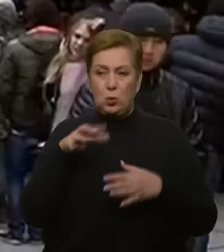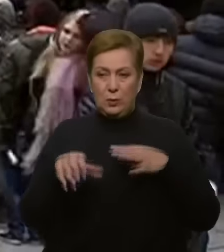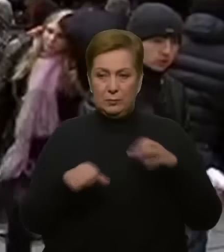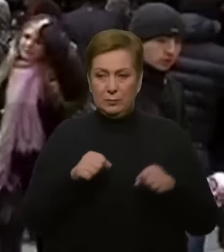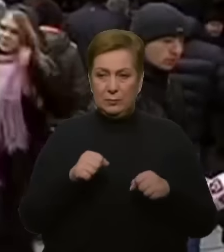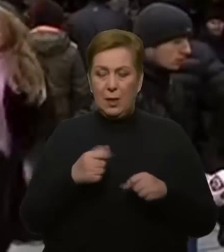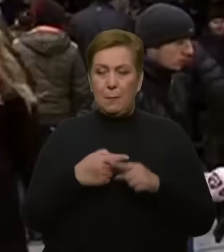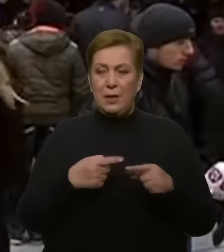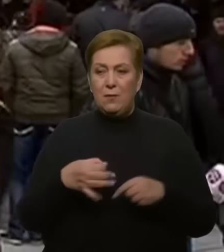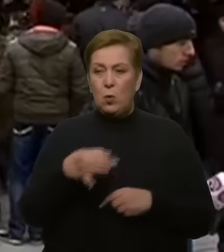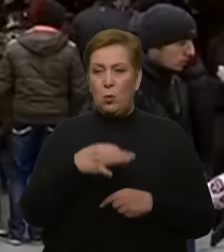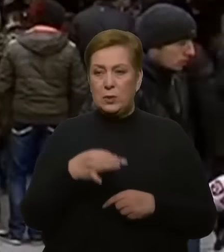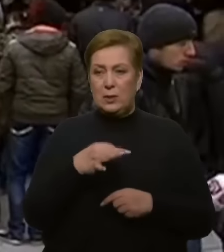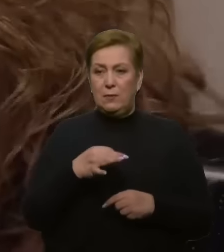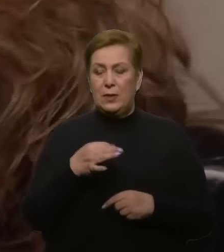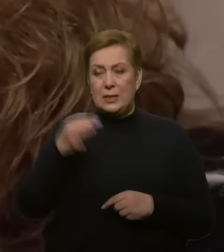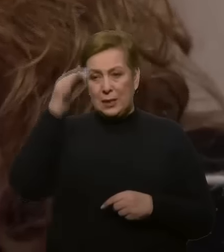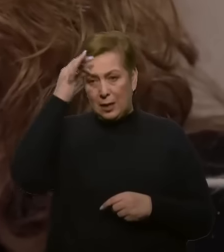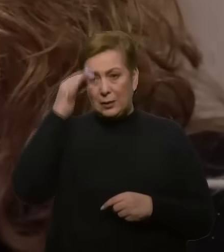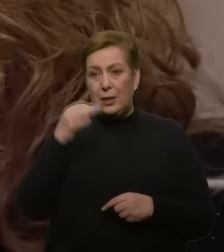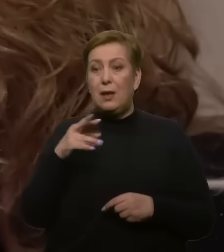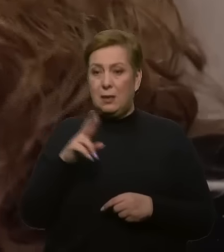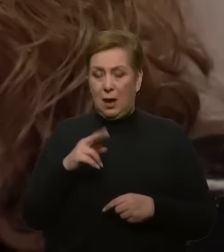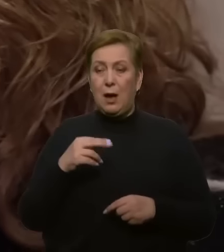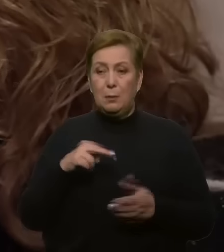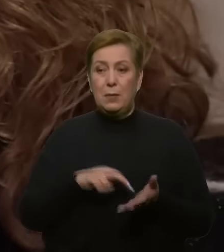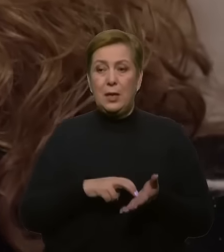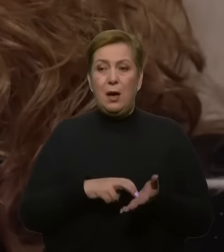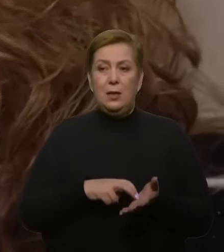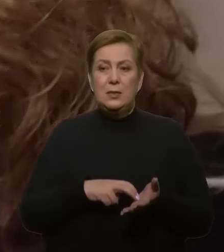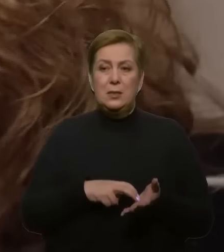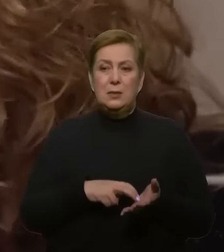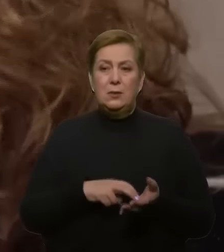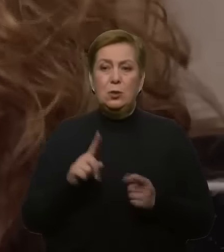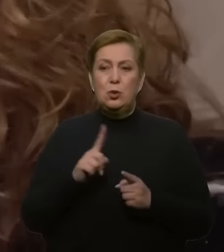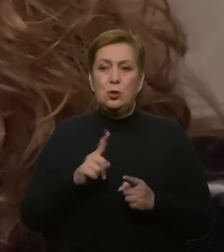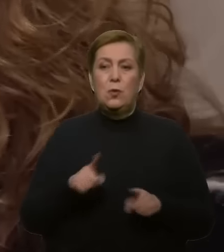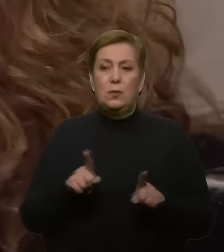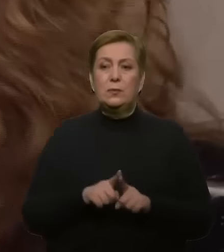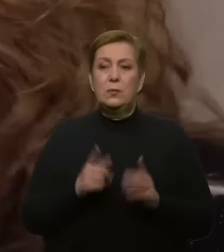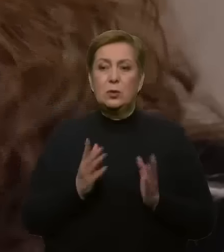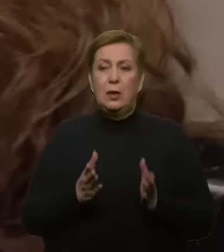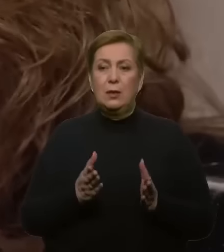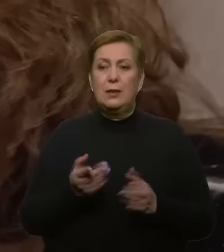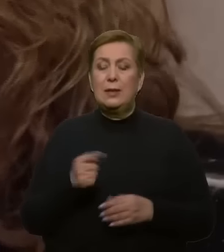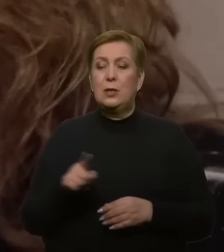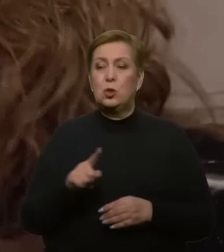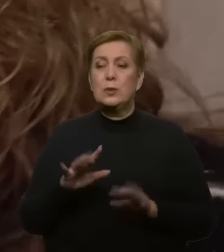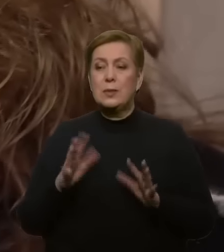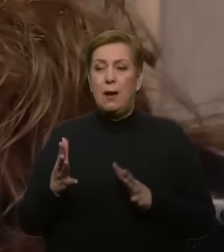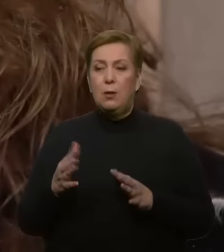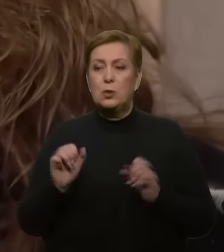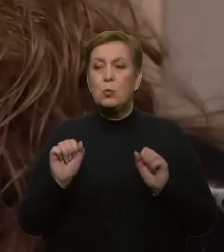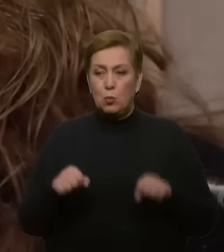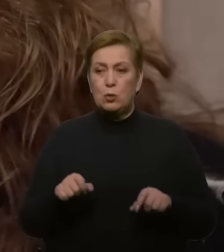Криму удвох із сином стали волонтерити. Я боялась. Я боялась, що те, що сталося, що може